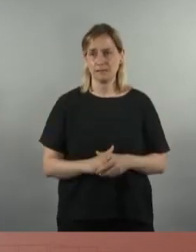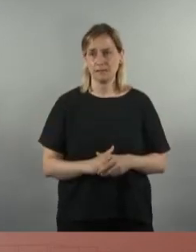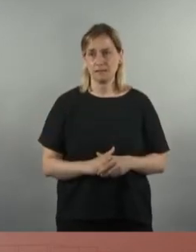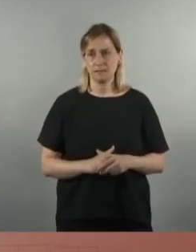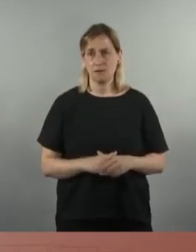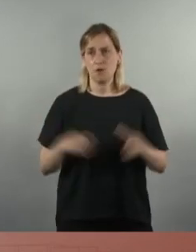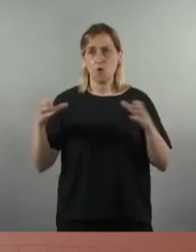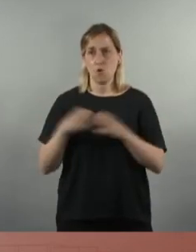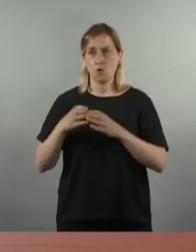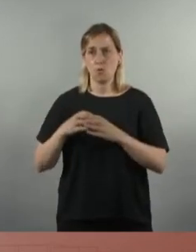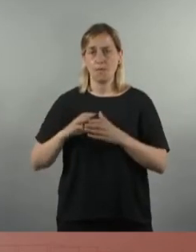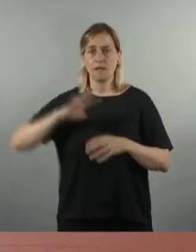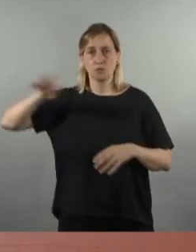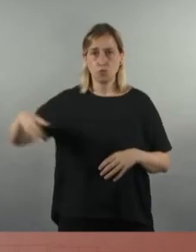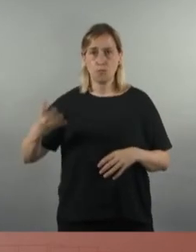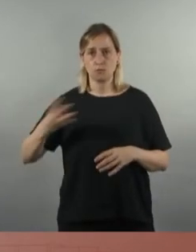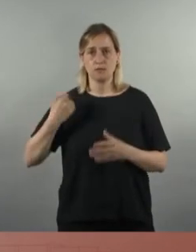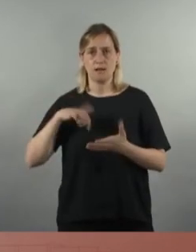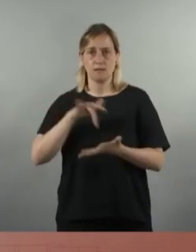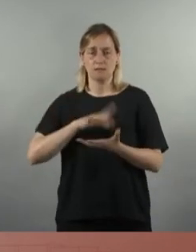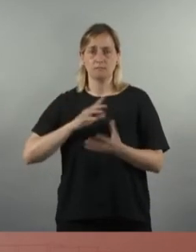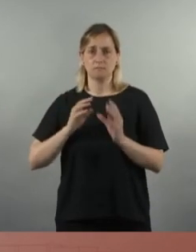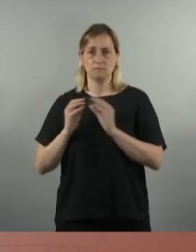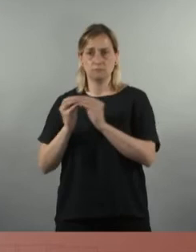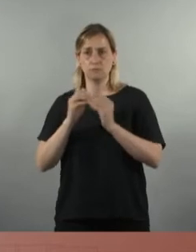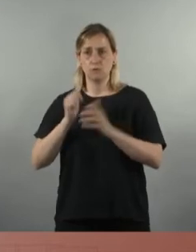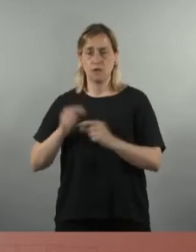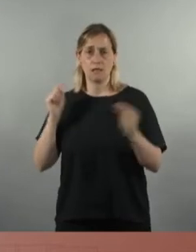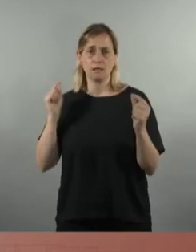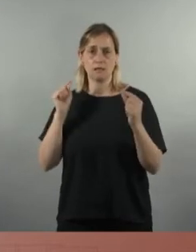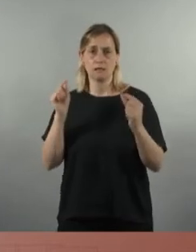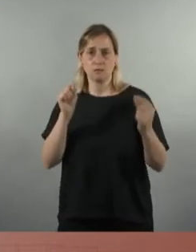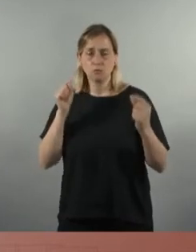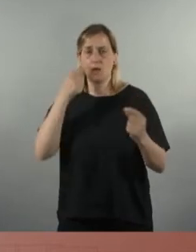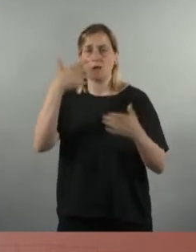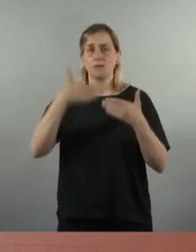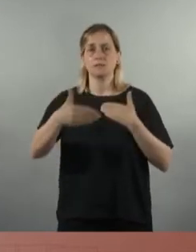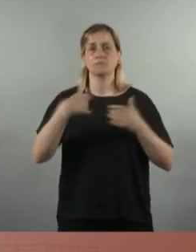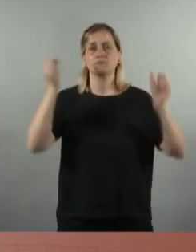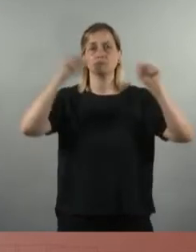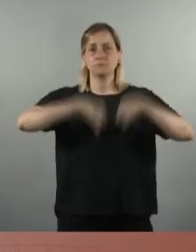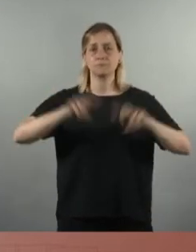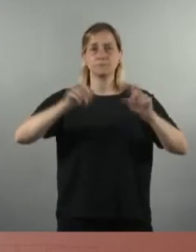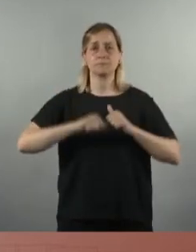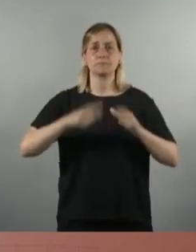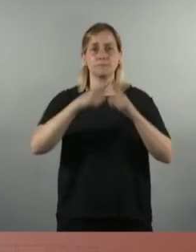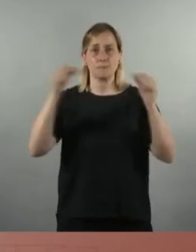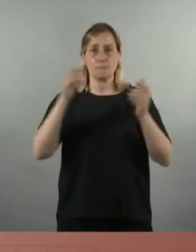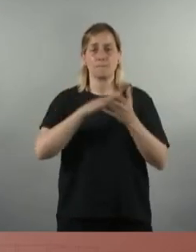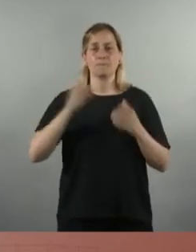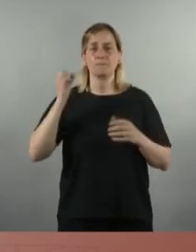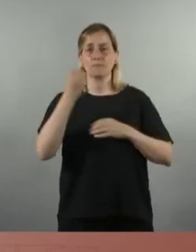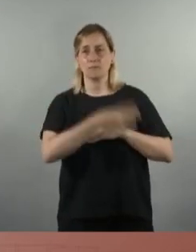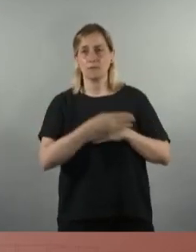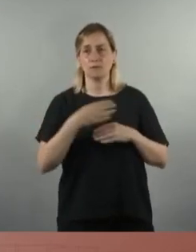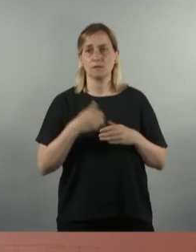El grup parlamentari dels comuns deien que hi una discussió a veure si l'acord amb Esquerra que havia fet la CUP